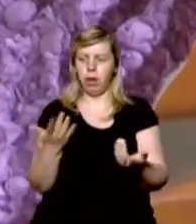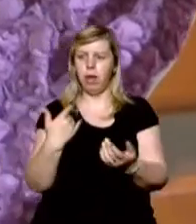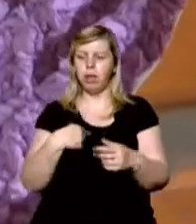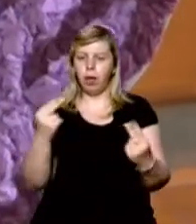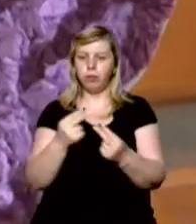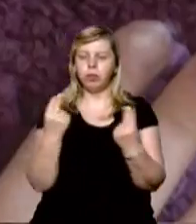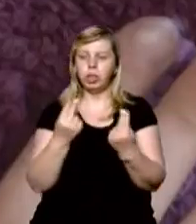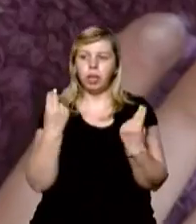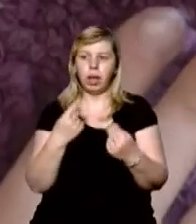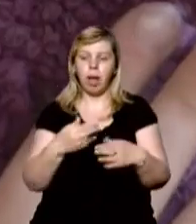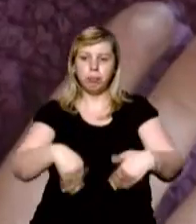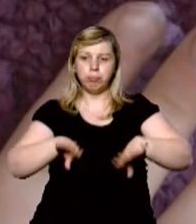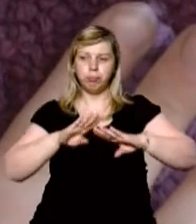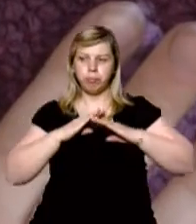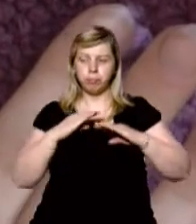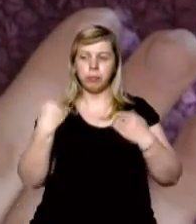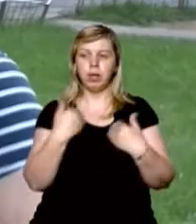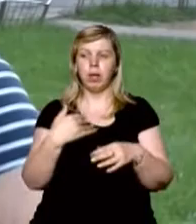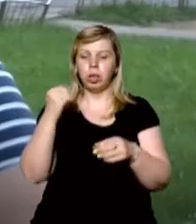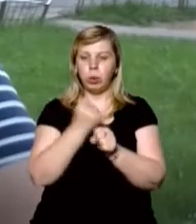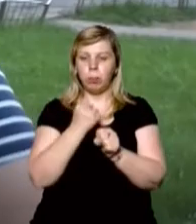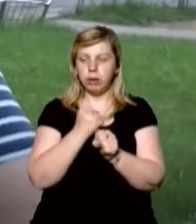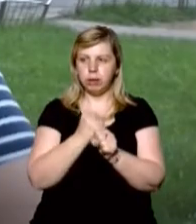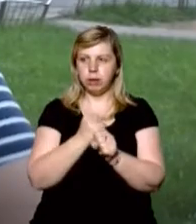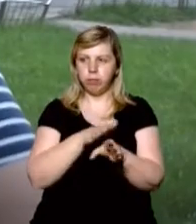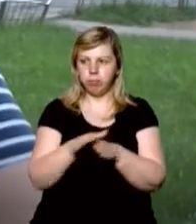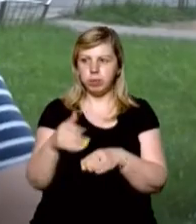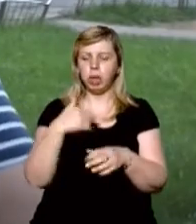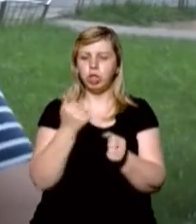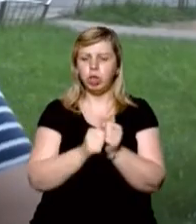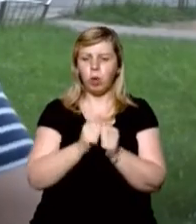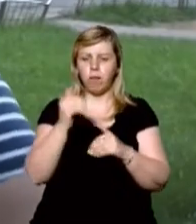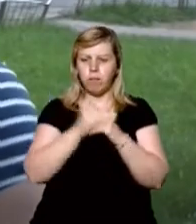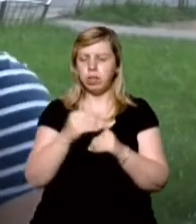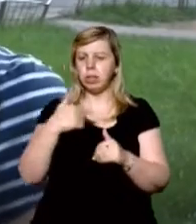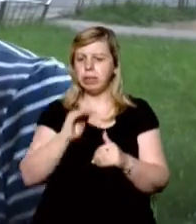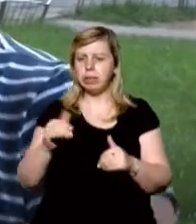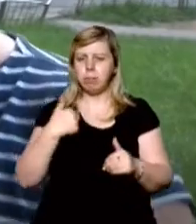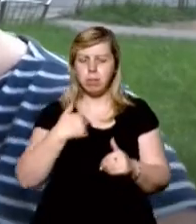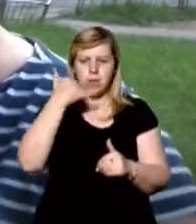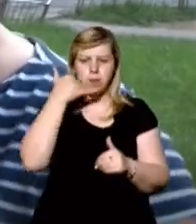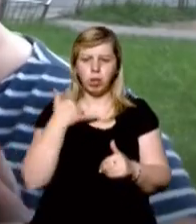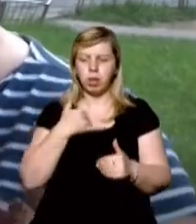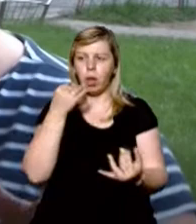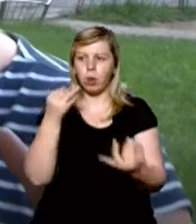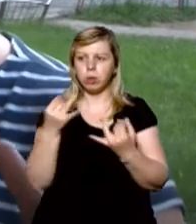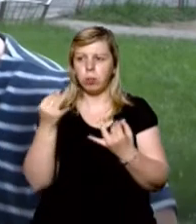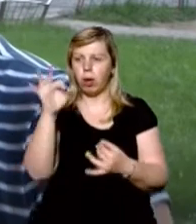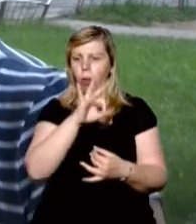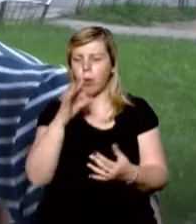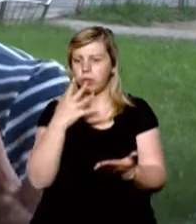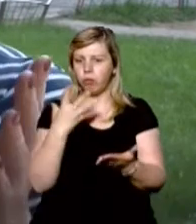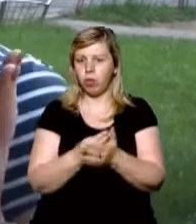Нам вчителька предложила зробити роботу. Щовечора діти мені дзвонили і розмовляли про